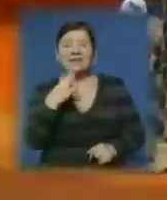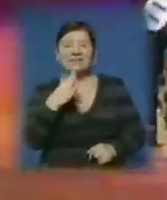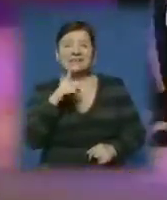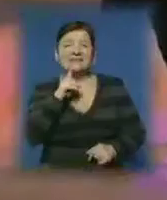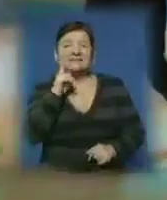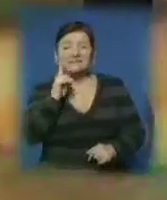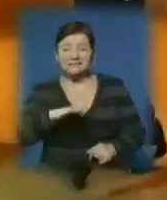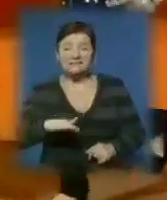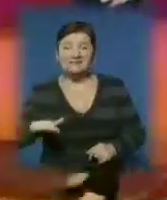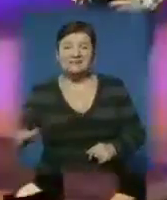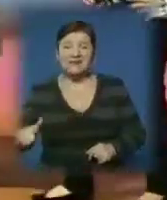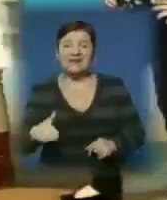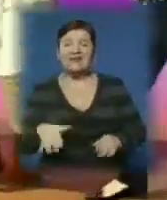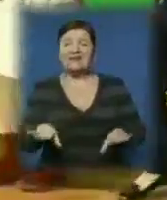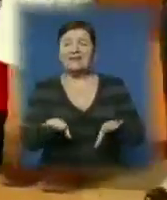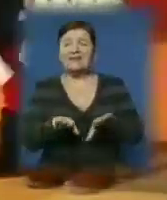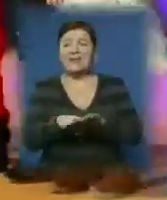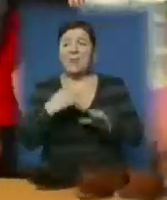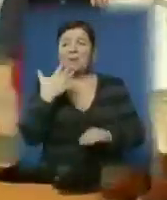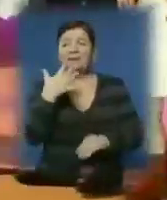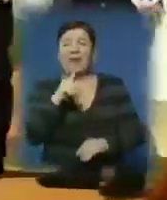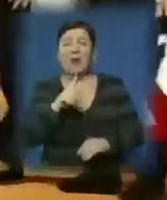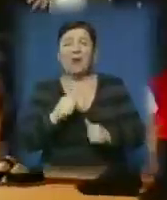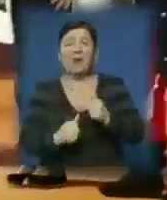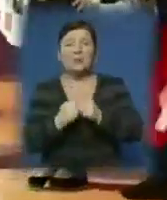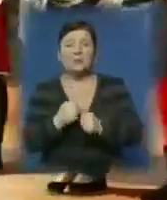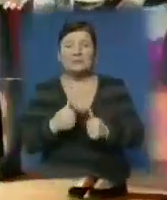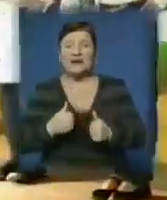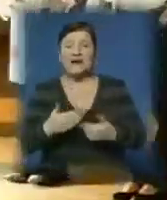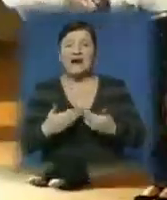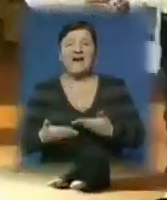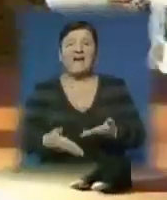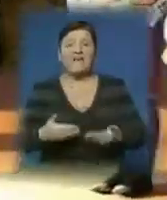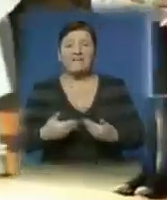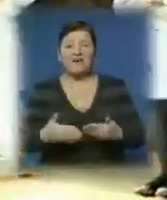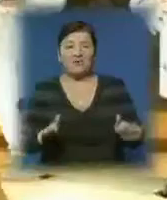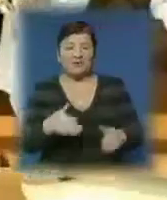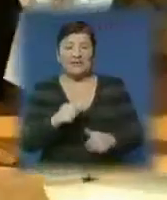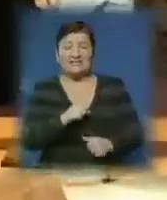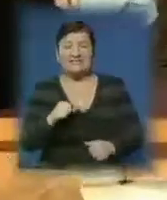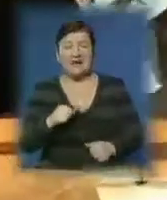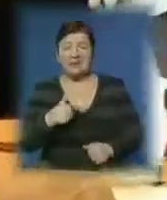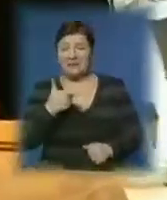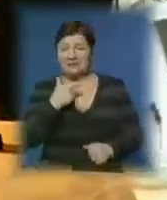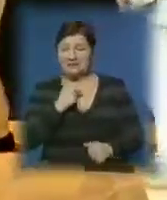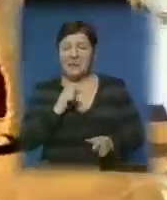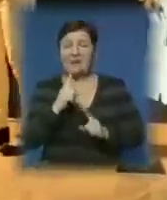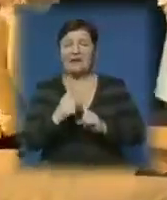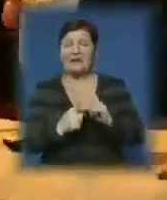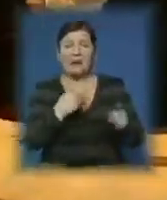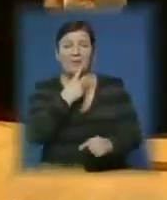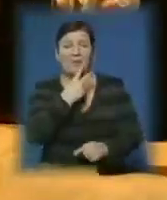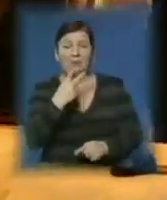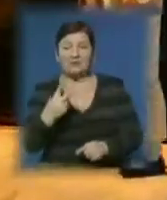Ужгородок. Оцінювали червіних перлинок у п'яти конкурсних виходах. Загальний вихід – самопрезентація, перевтілення, показ